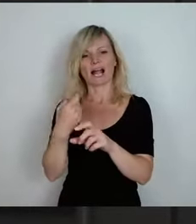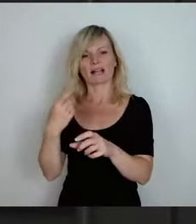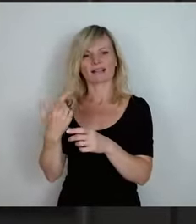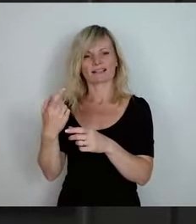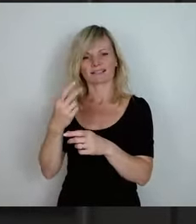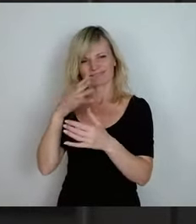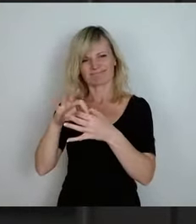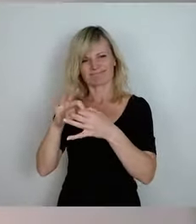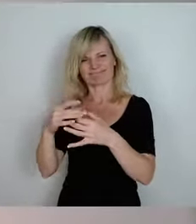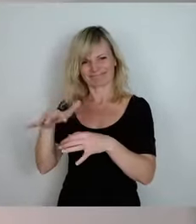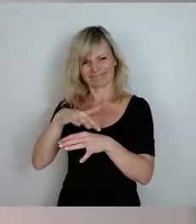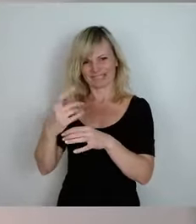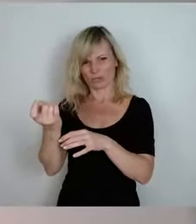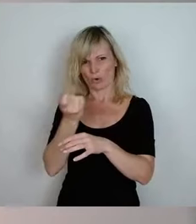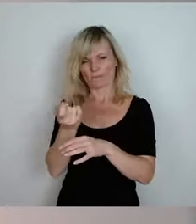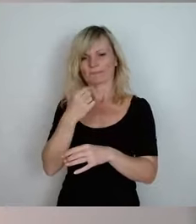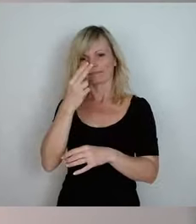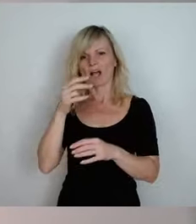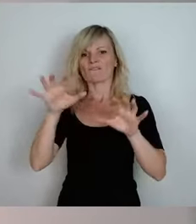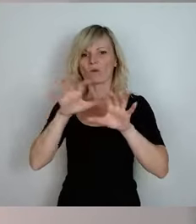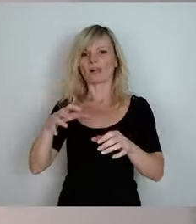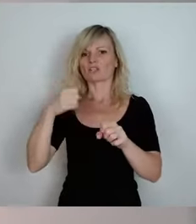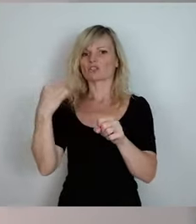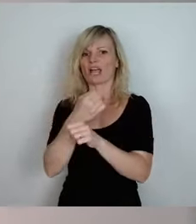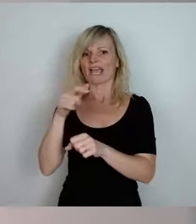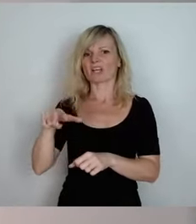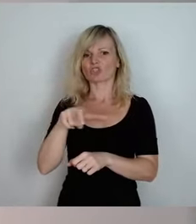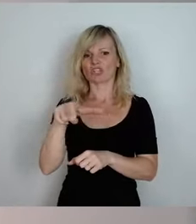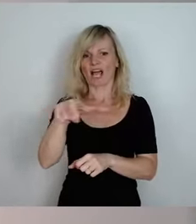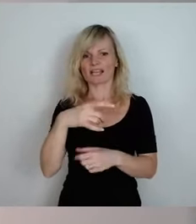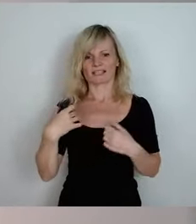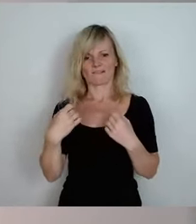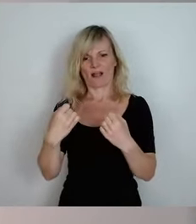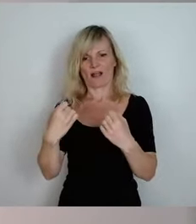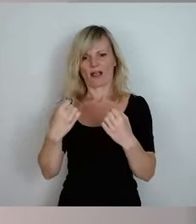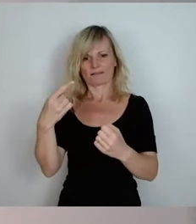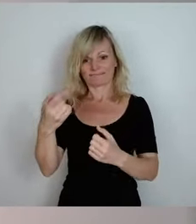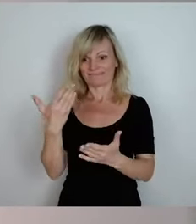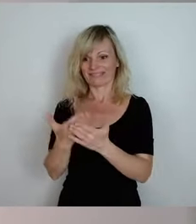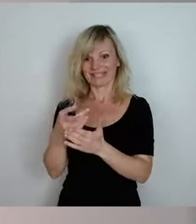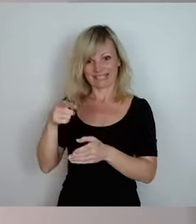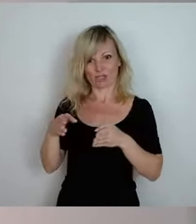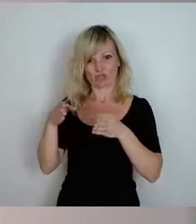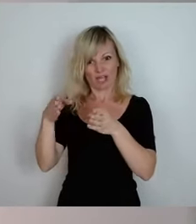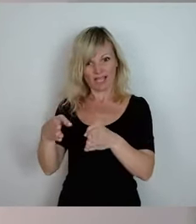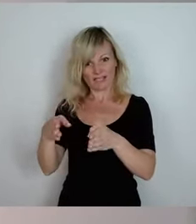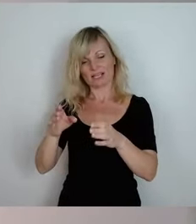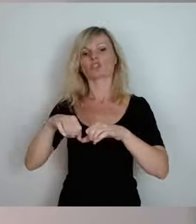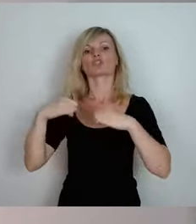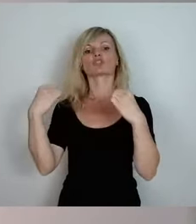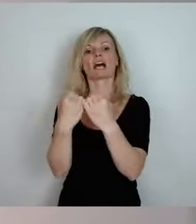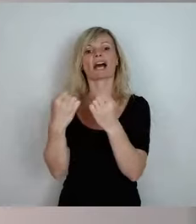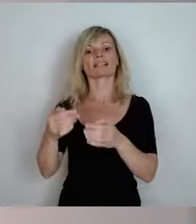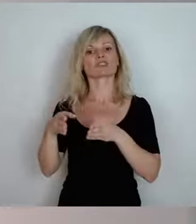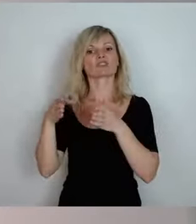Wolkensteiner Straße eingefahren. Das ist eine Staatsstraße. Gibt es da manchmal Möglichkeiten, die in der